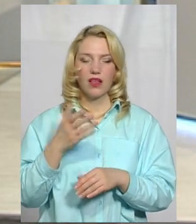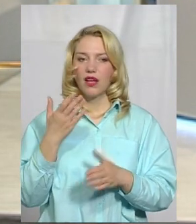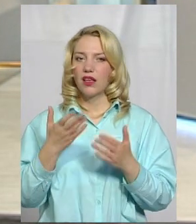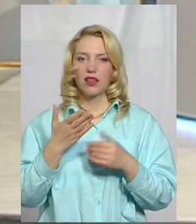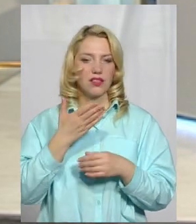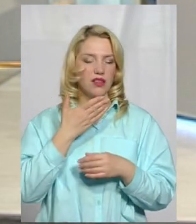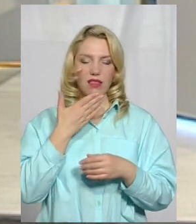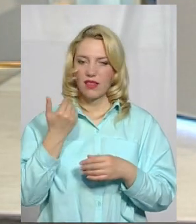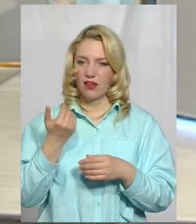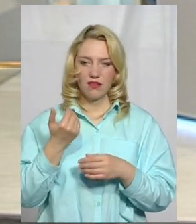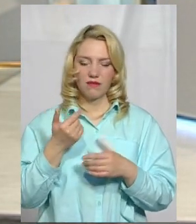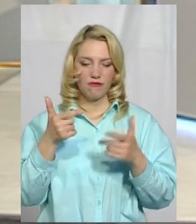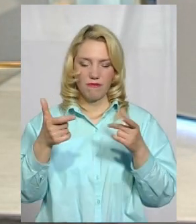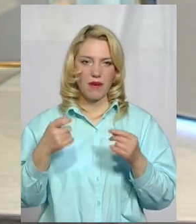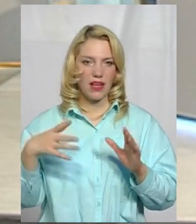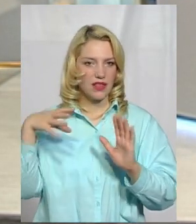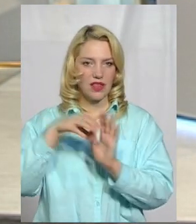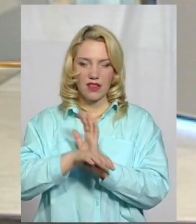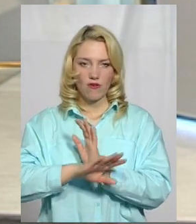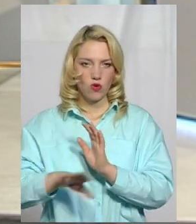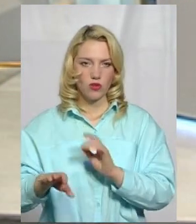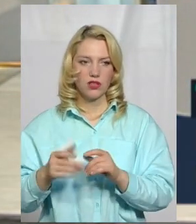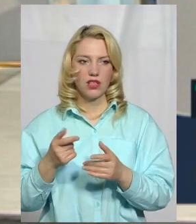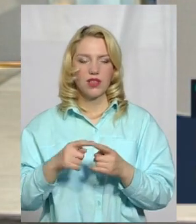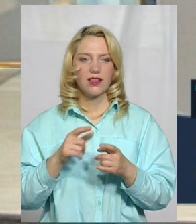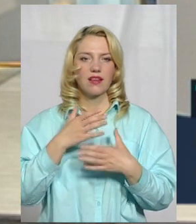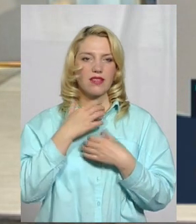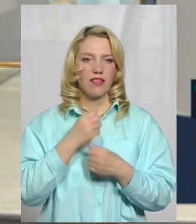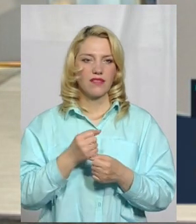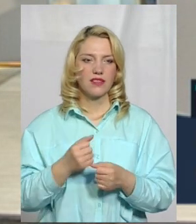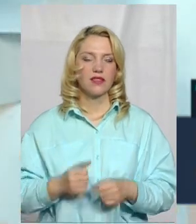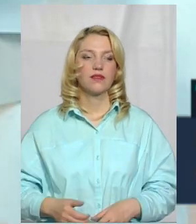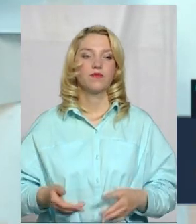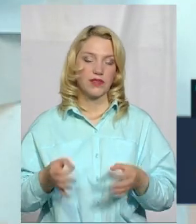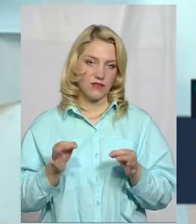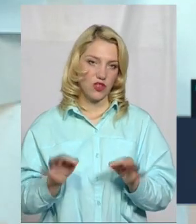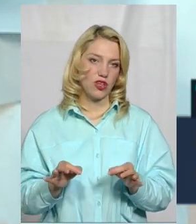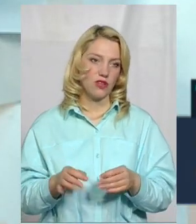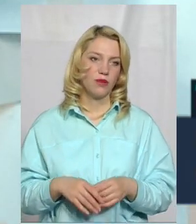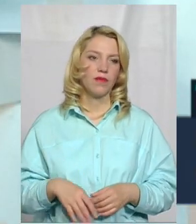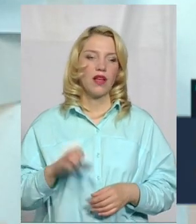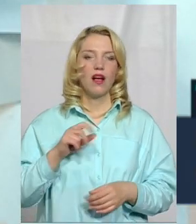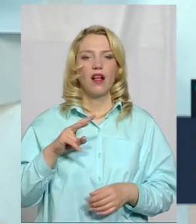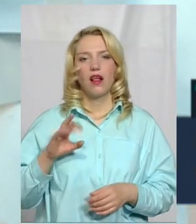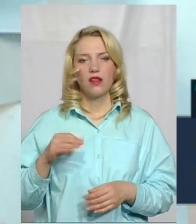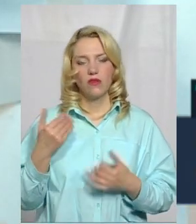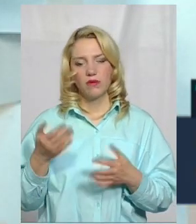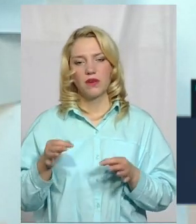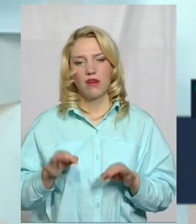пакетами, звичайно. І який дефіцит. Звичайно. Паня Алла, ви правильно